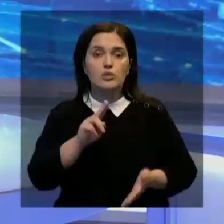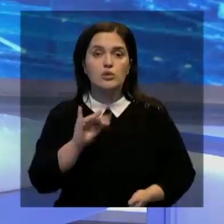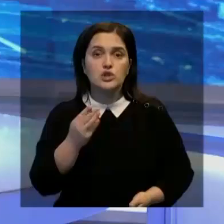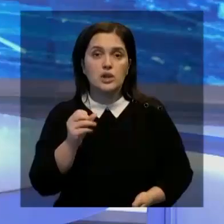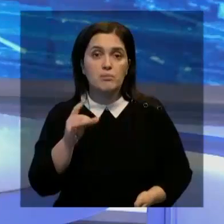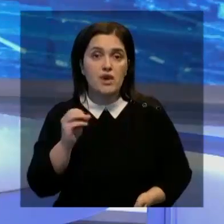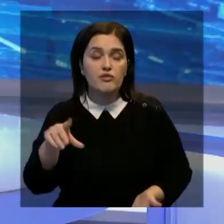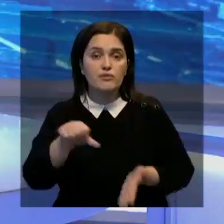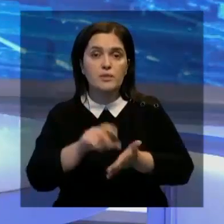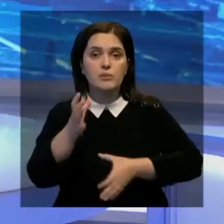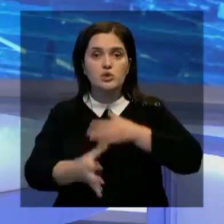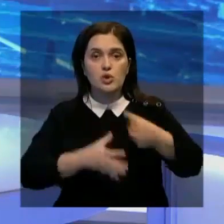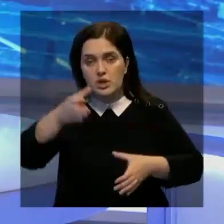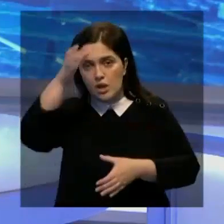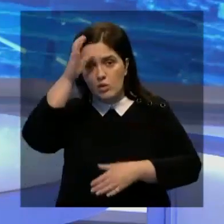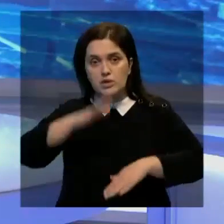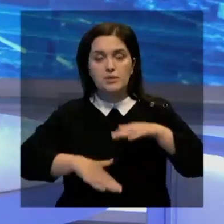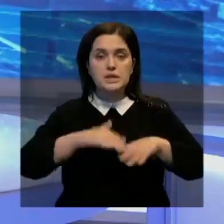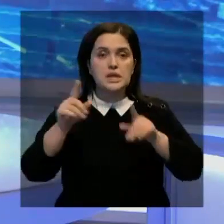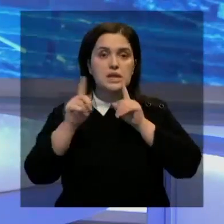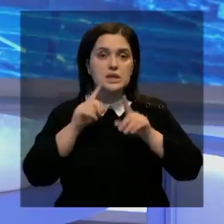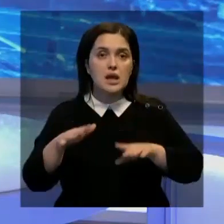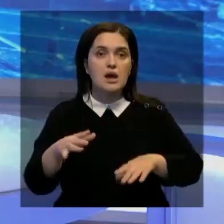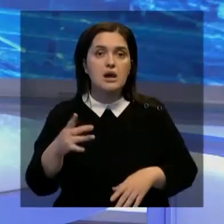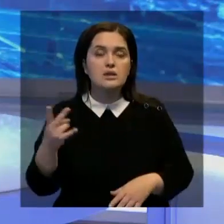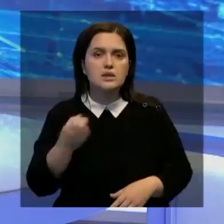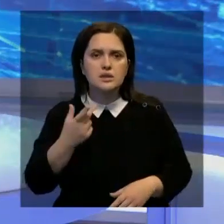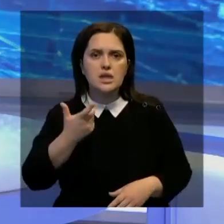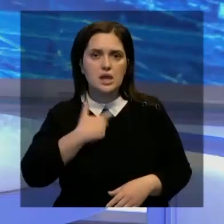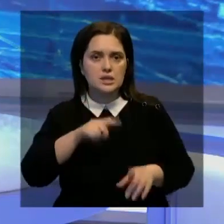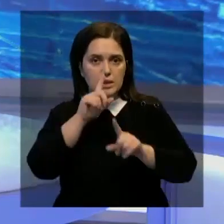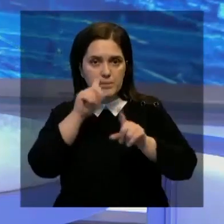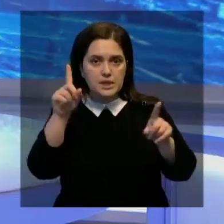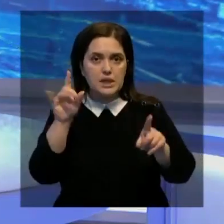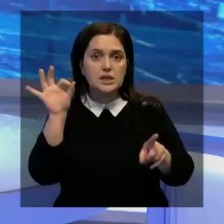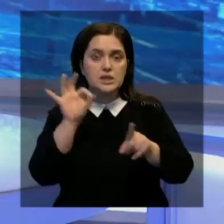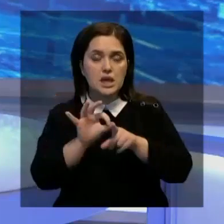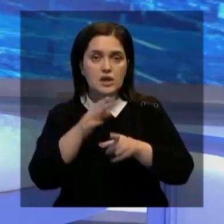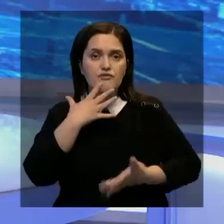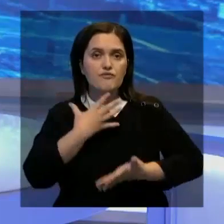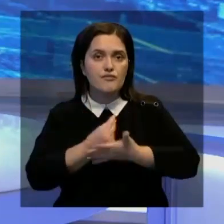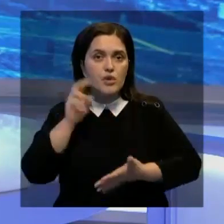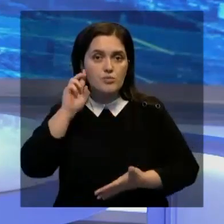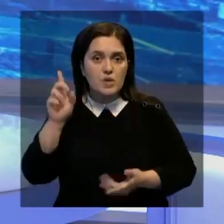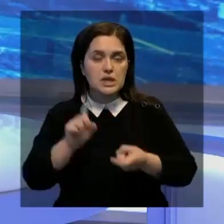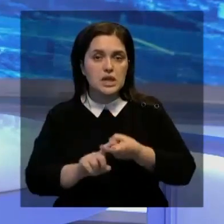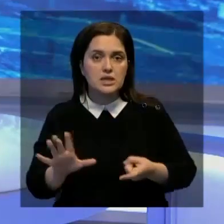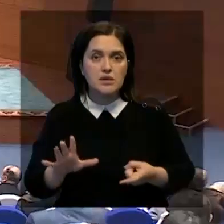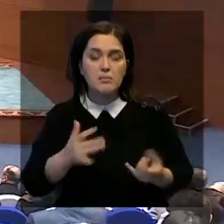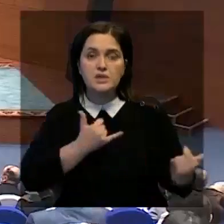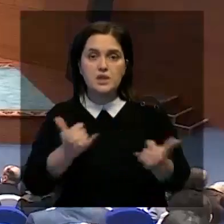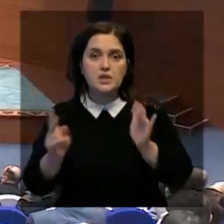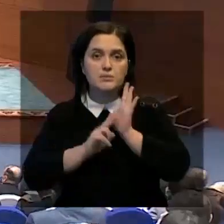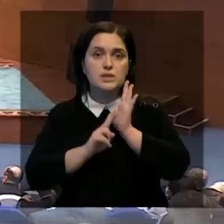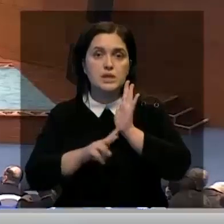Крымбек Кушербаев. Он выступил на Международной научно-практической конференции «Национальная самобытность и цели независимости». Она